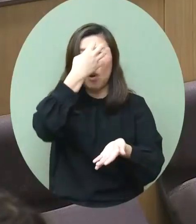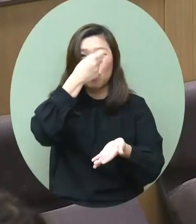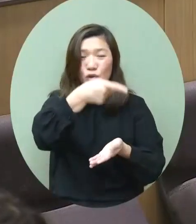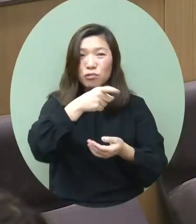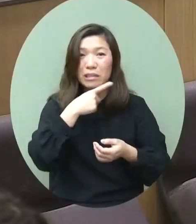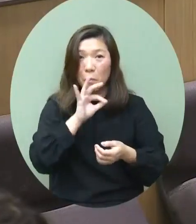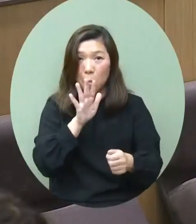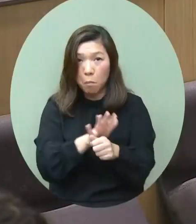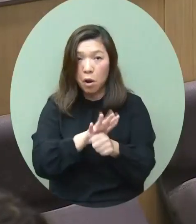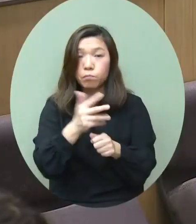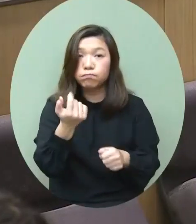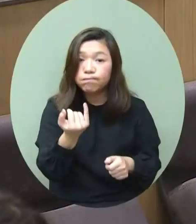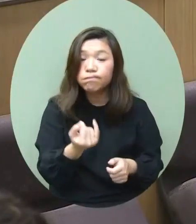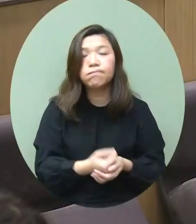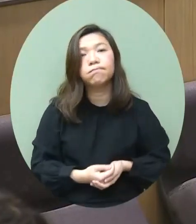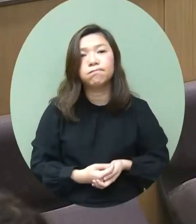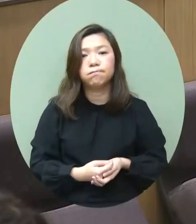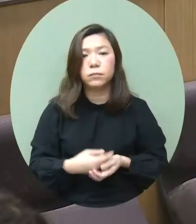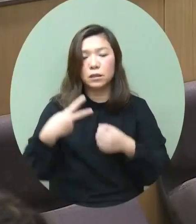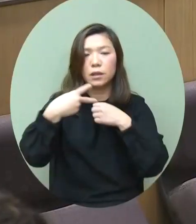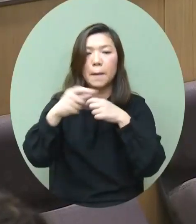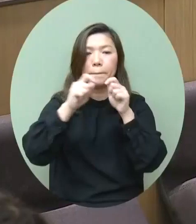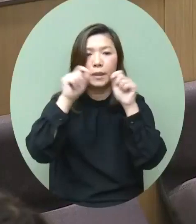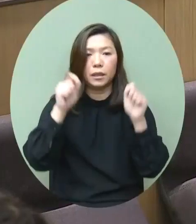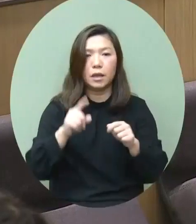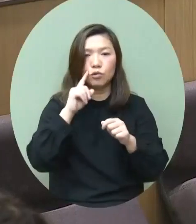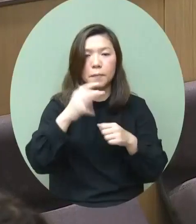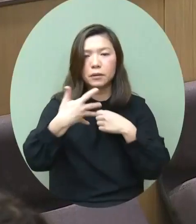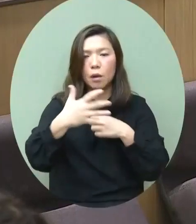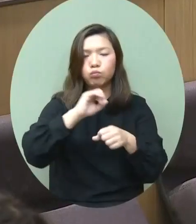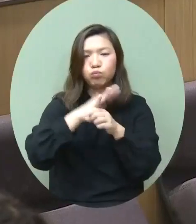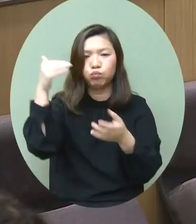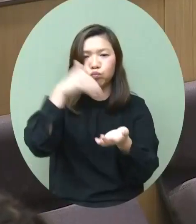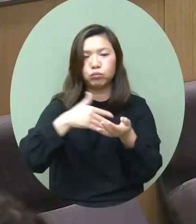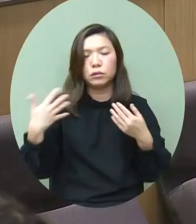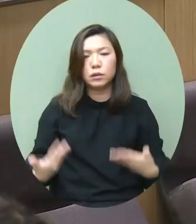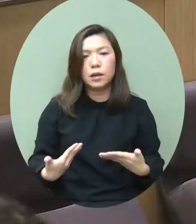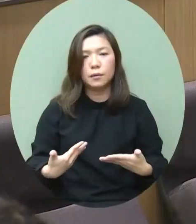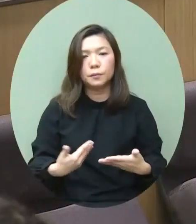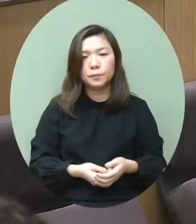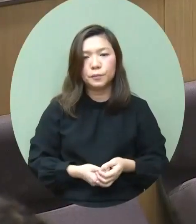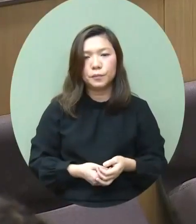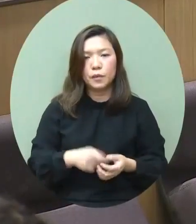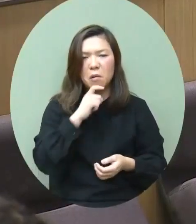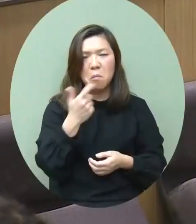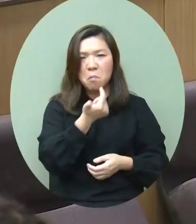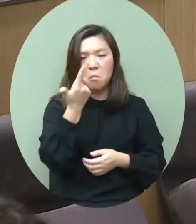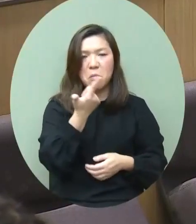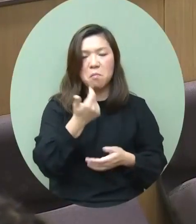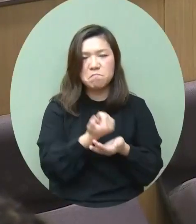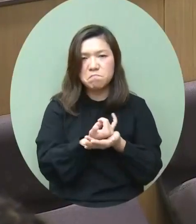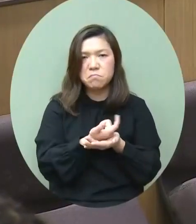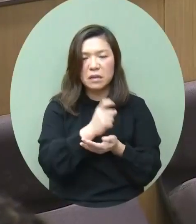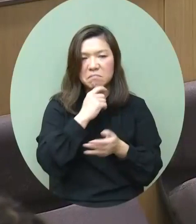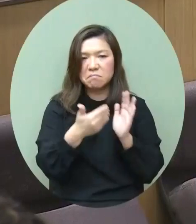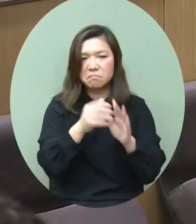工作有什麼幫助呢第二個問題想問第五個疫情爆發到現在其實有很多的分析就說有可能跟